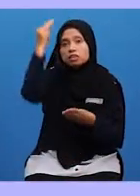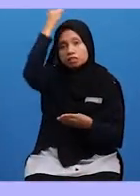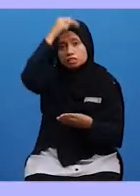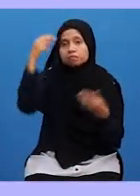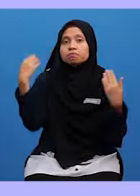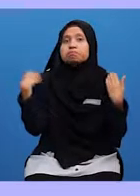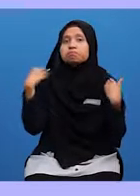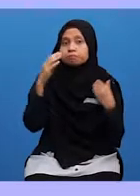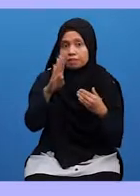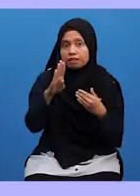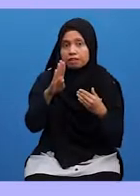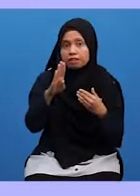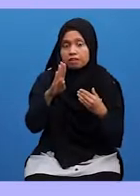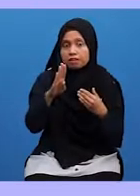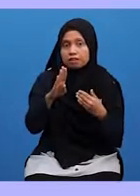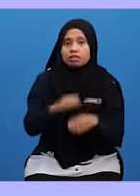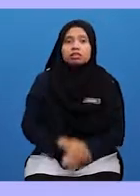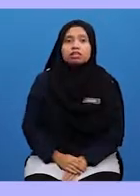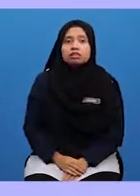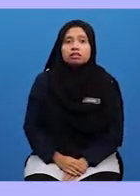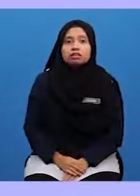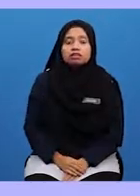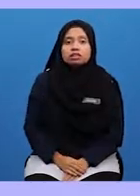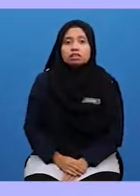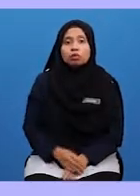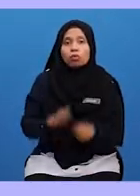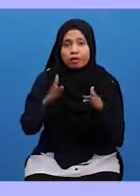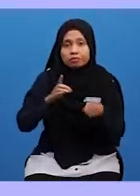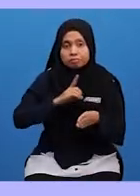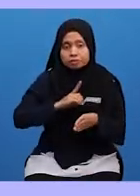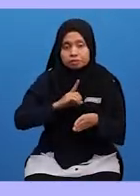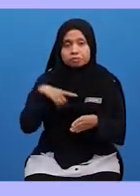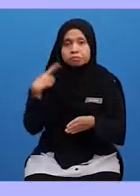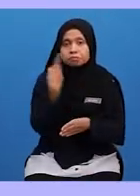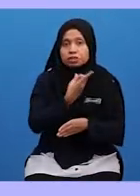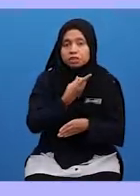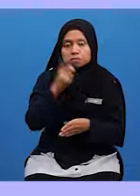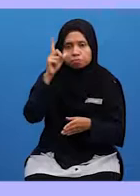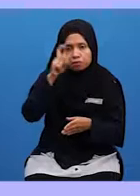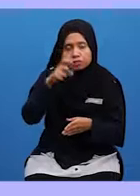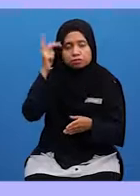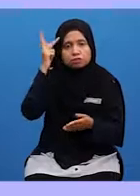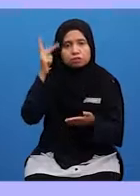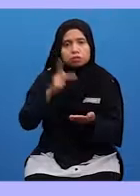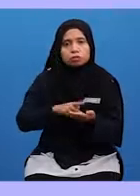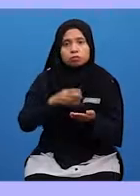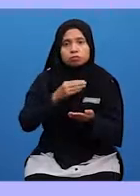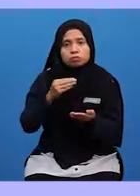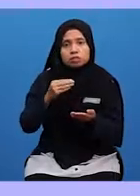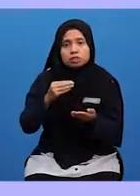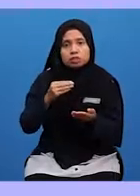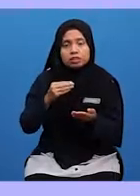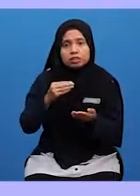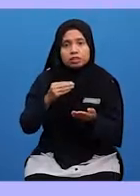Sebagai hambanya yang beriman Kita kena tahu dan eloklah